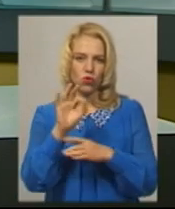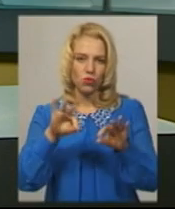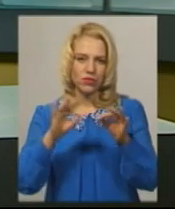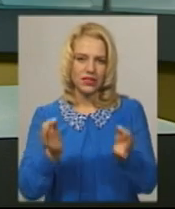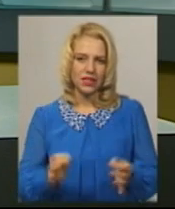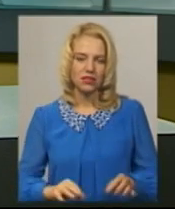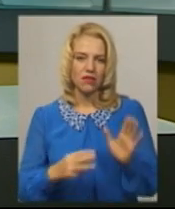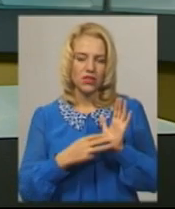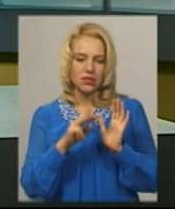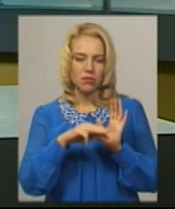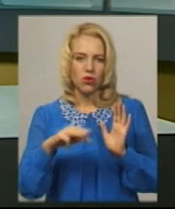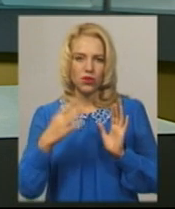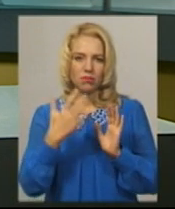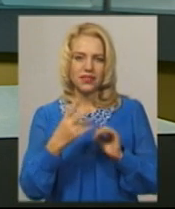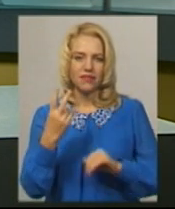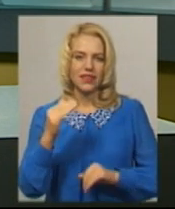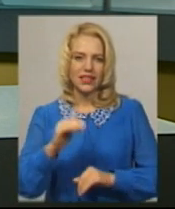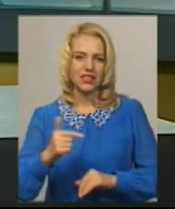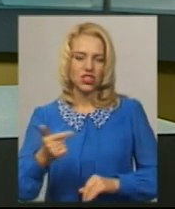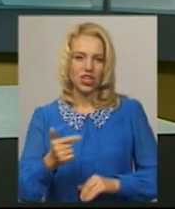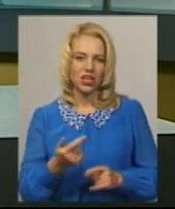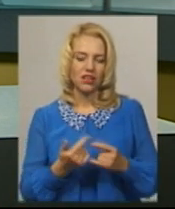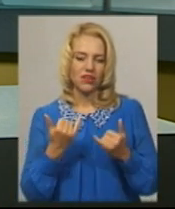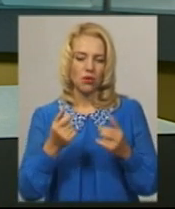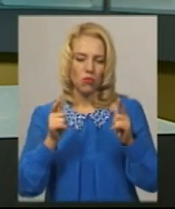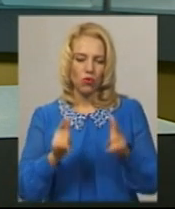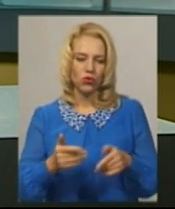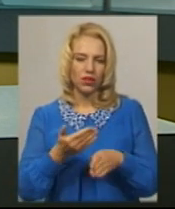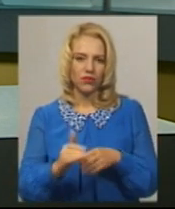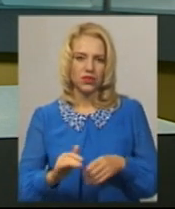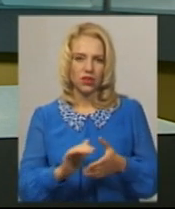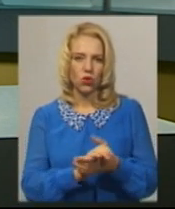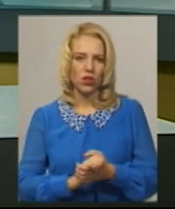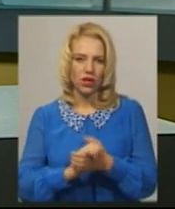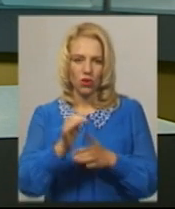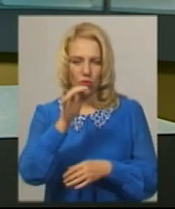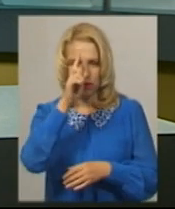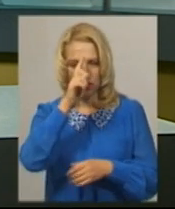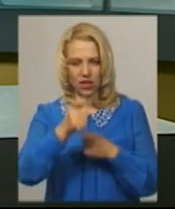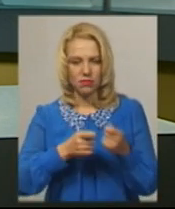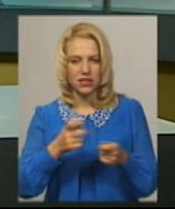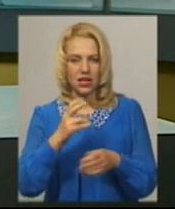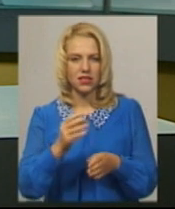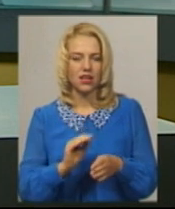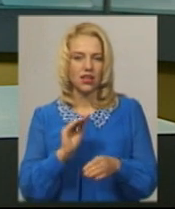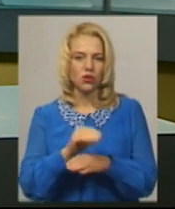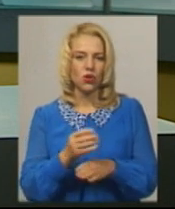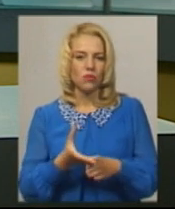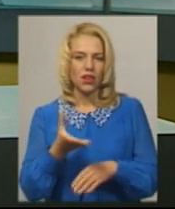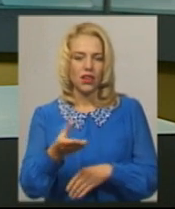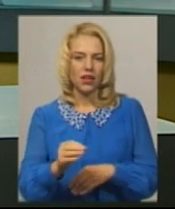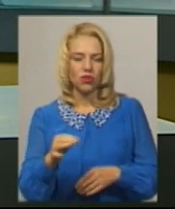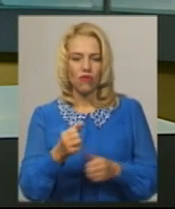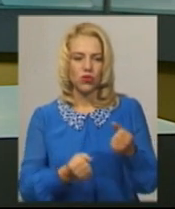8 мільйонів 52 тисячі гривень погодила виділити колегія Хмельницької облдержадміністрації на доплату водіям обласного